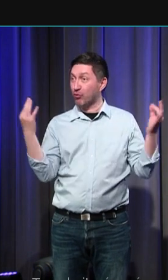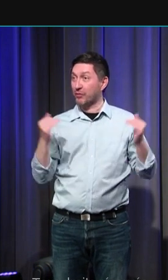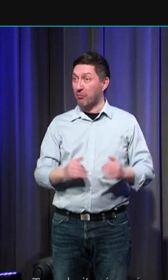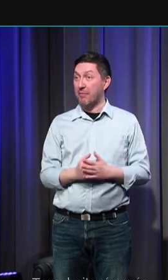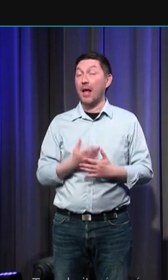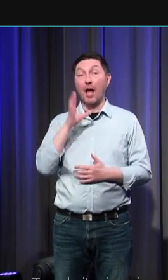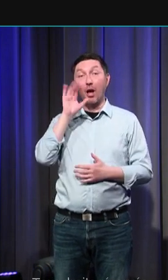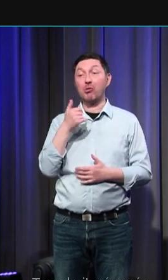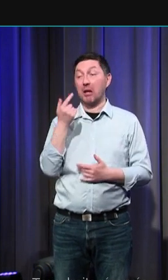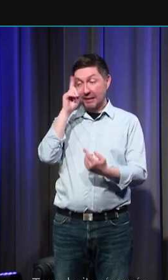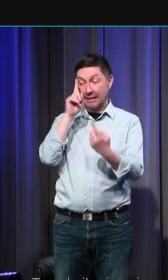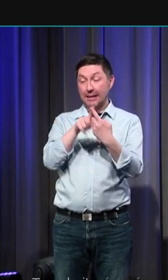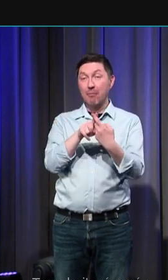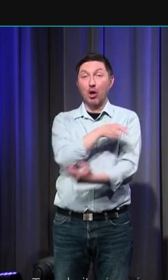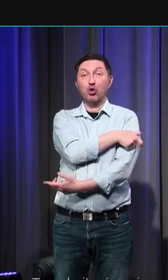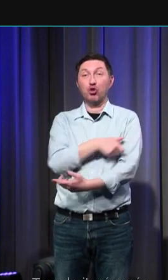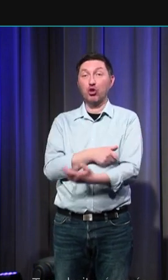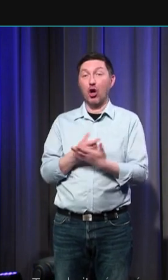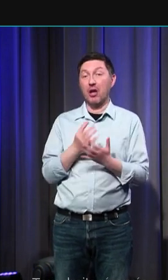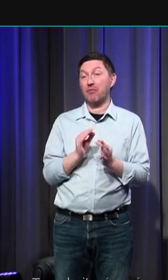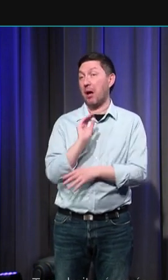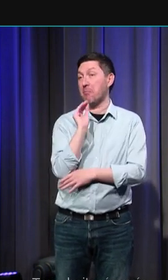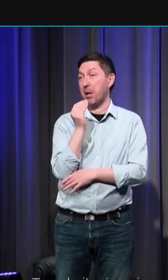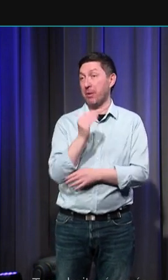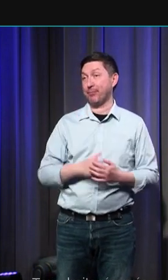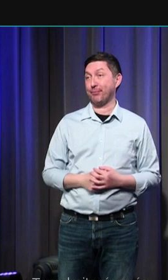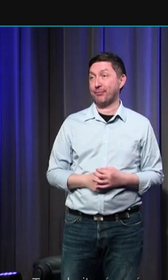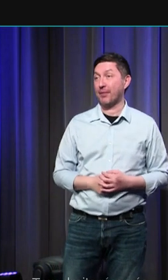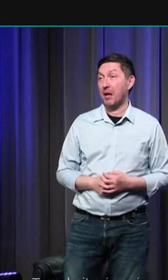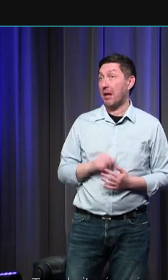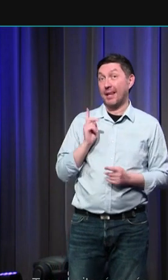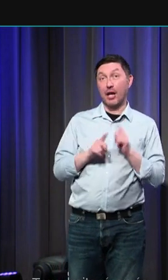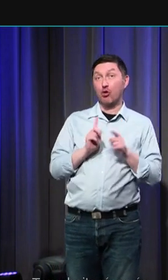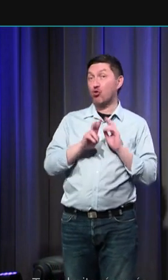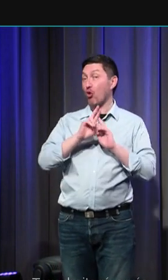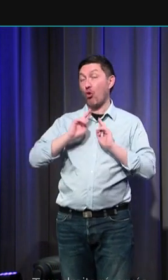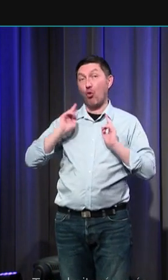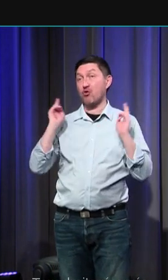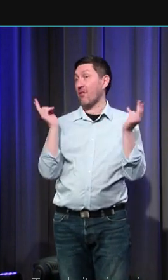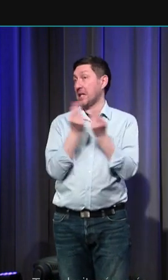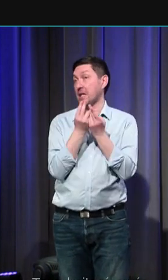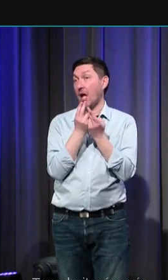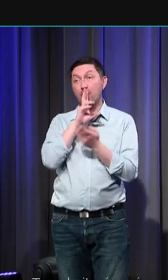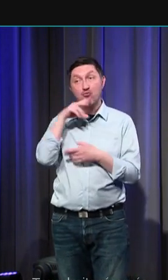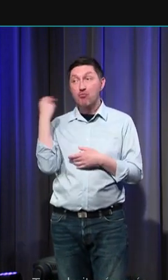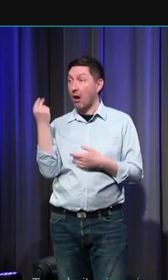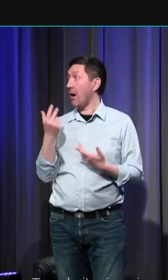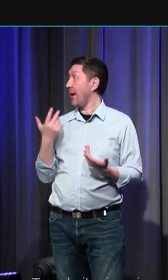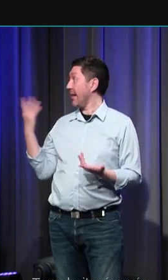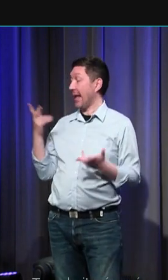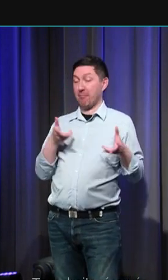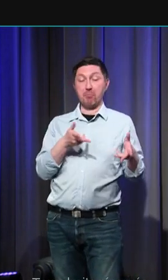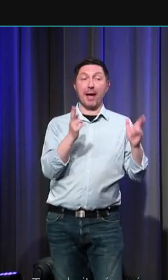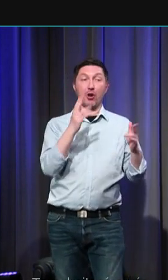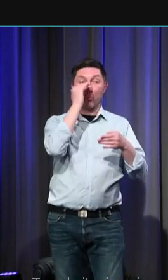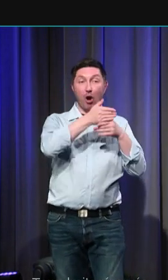deuil périnatal pour vous montrer que c'est quelque chose qui est transversal qui est universel qui va être là focalisé sur le Moyen-Âge